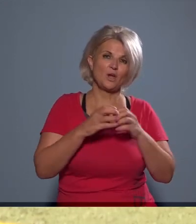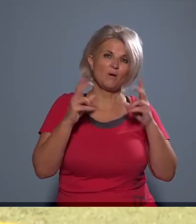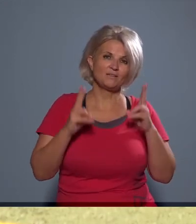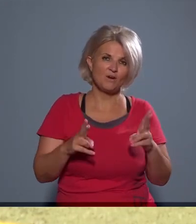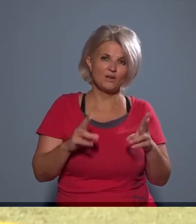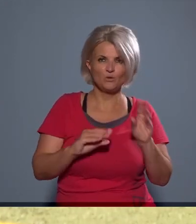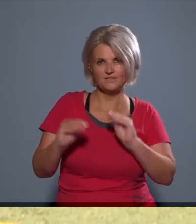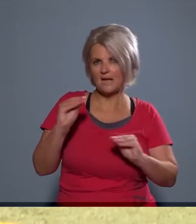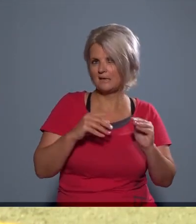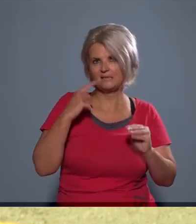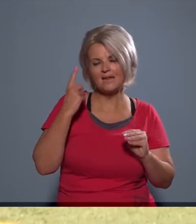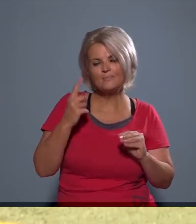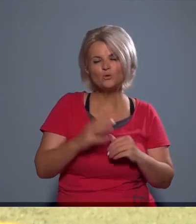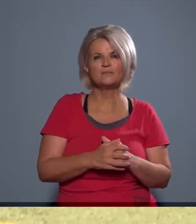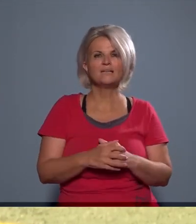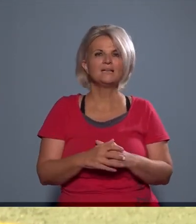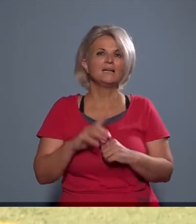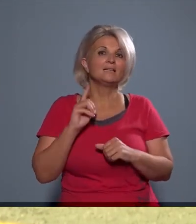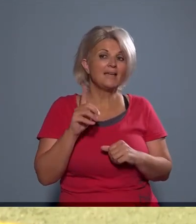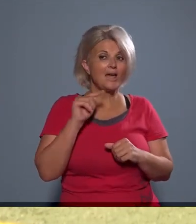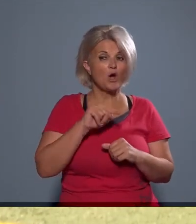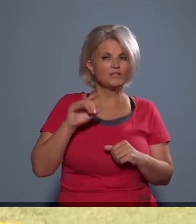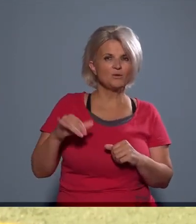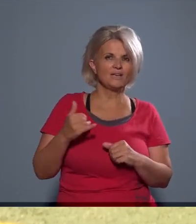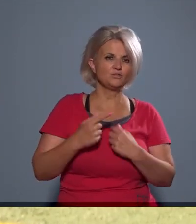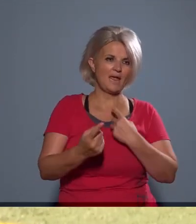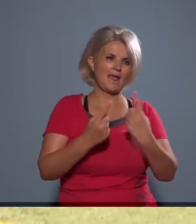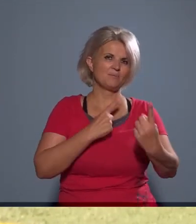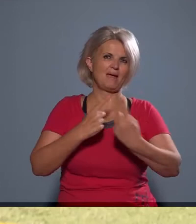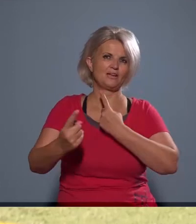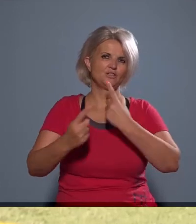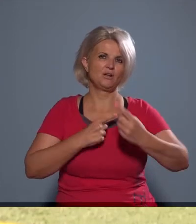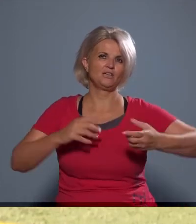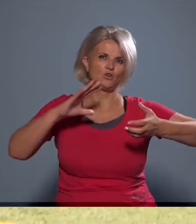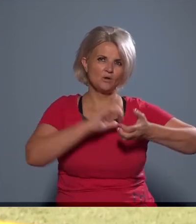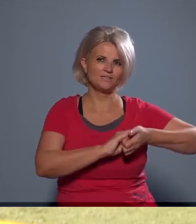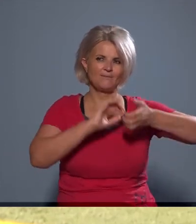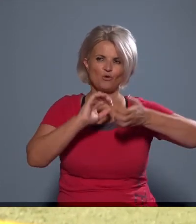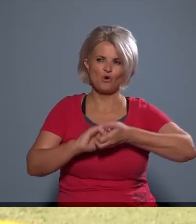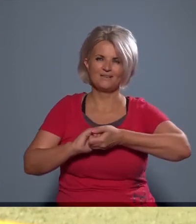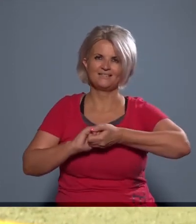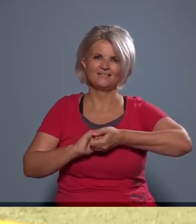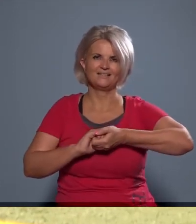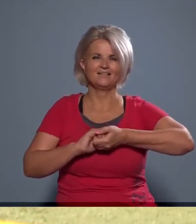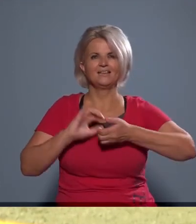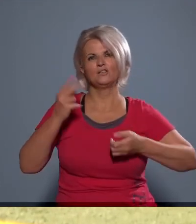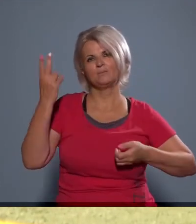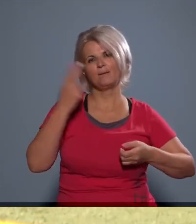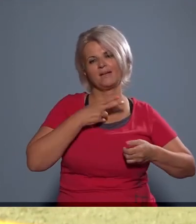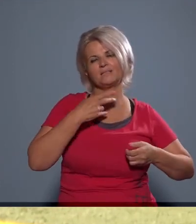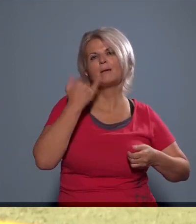foci csapatot összetudnak már állítani korosztályukból adódóan, azok is egymással is összefognak, és